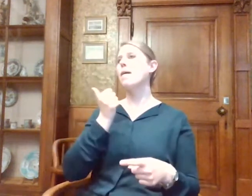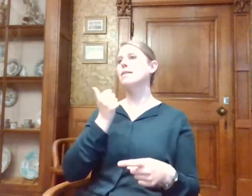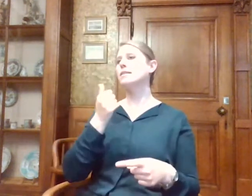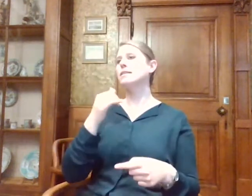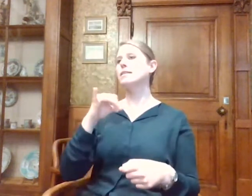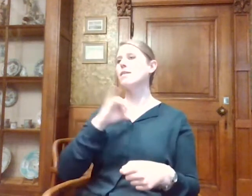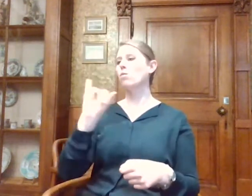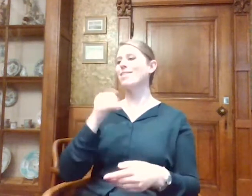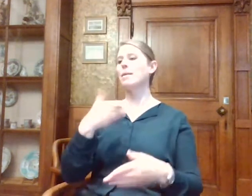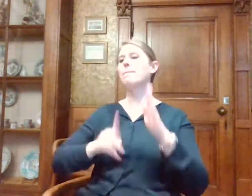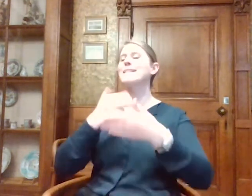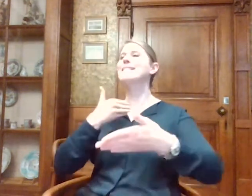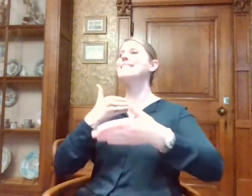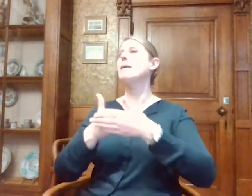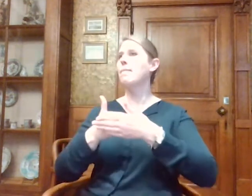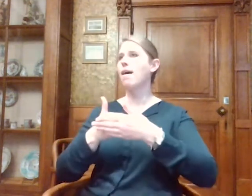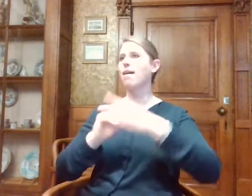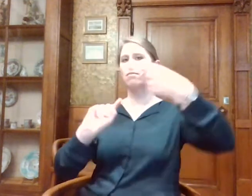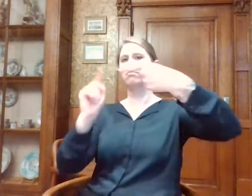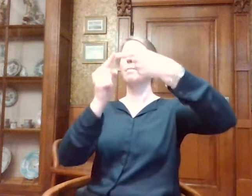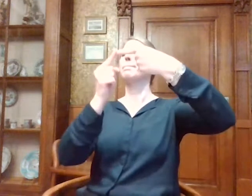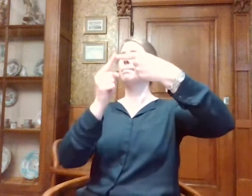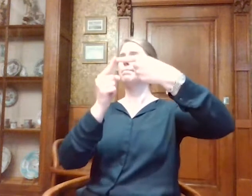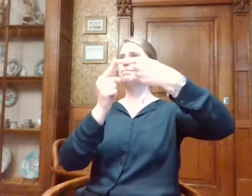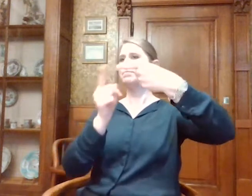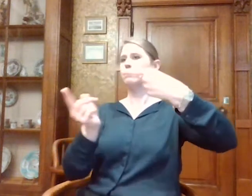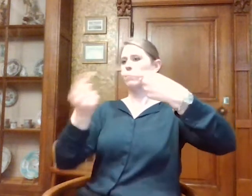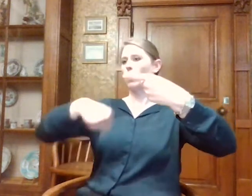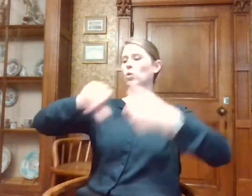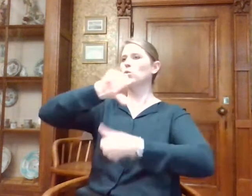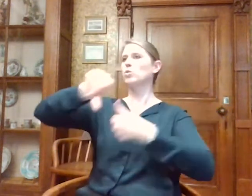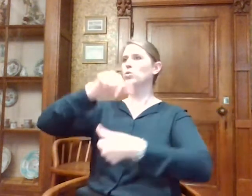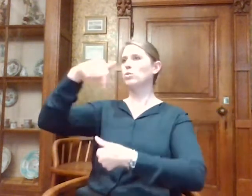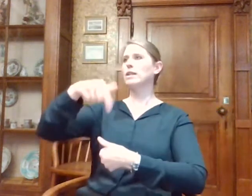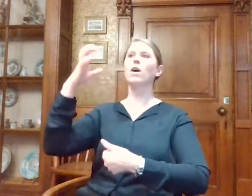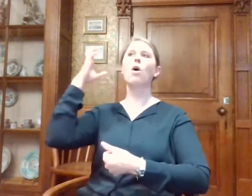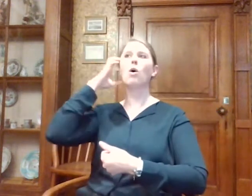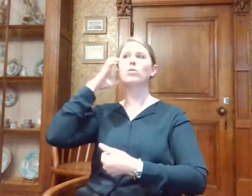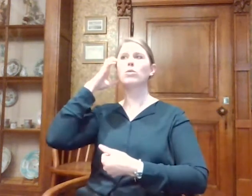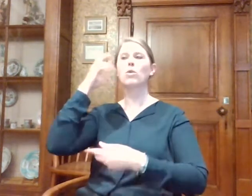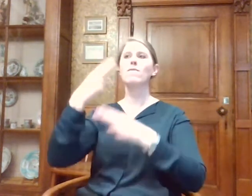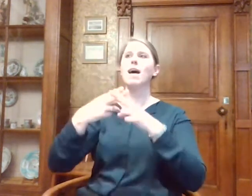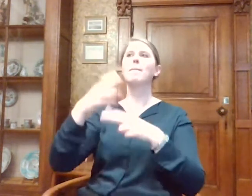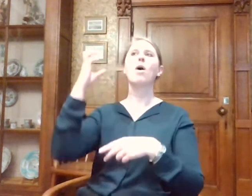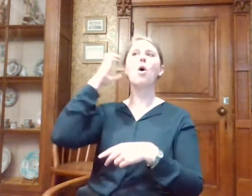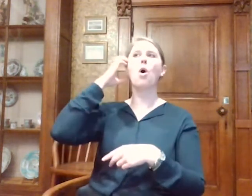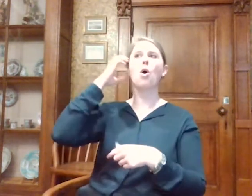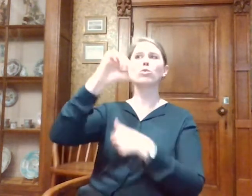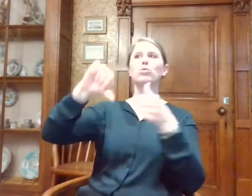dan de tour die het dichtst bij jou is eerst in de lijst. En onze tour van de gewone audiotour heet Audiotour